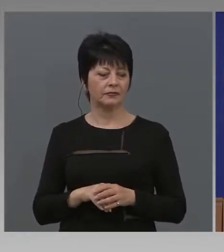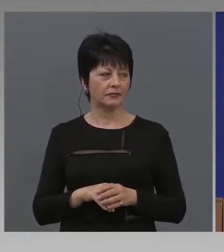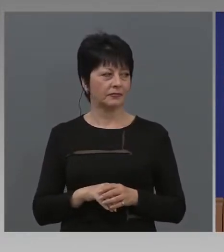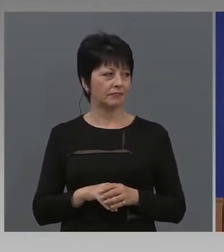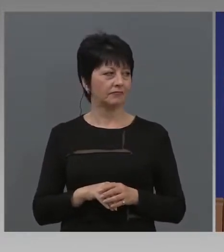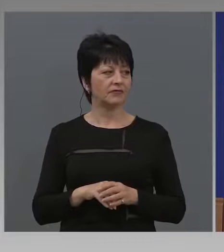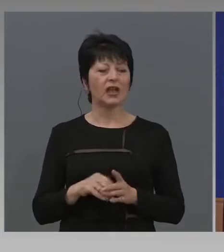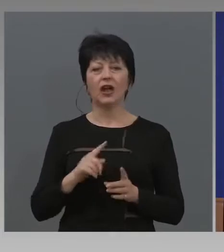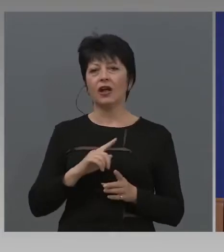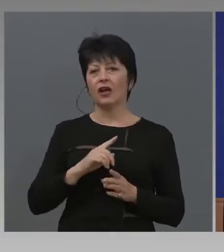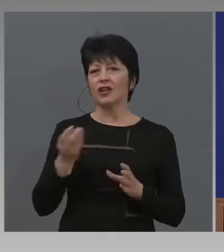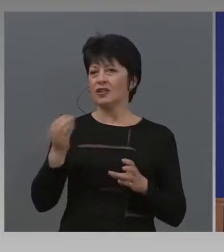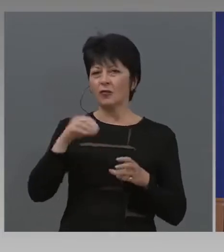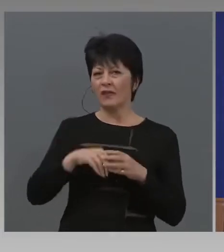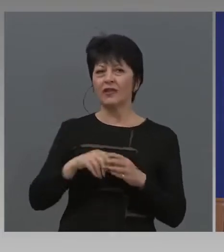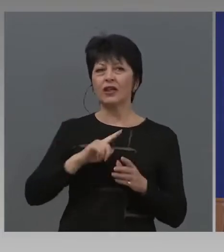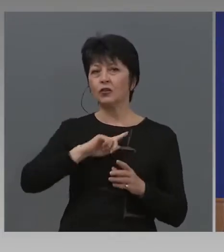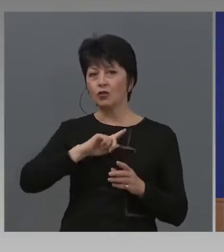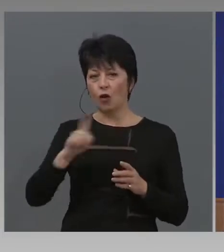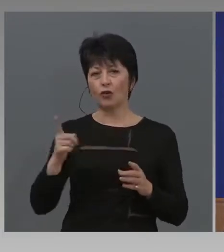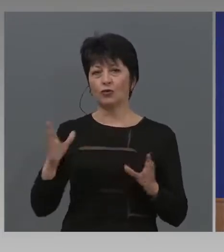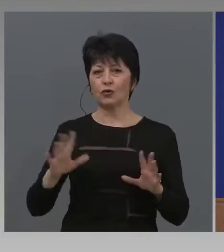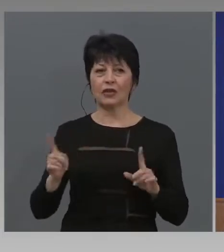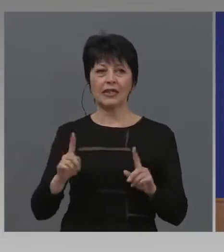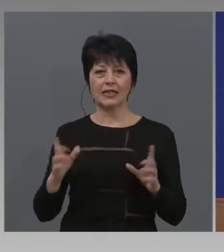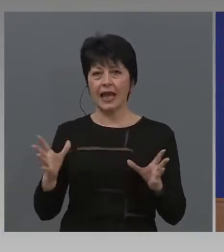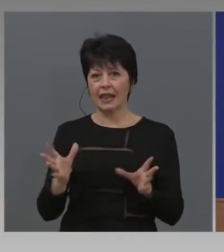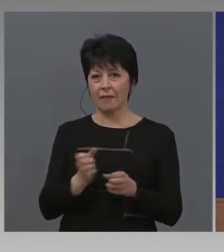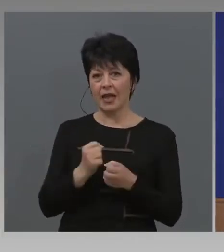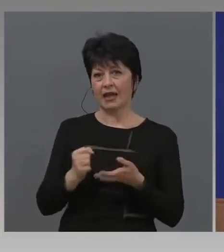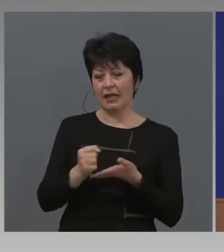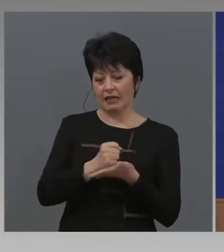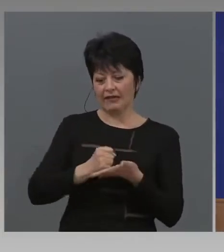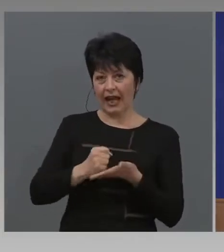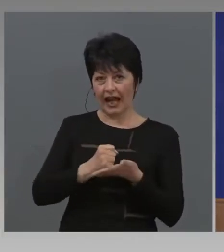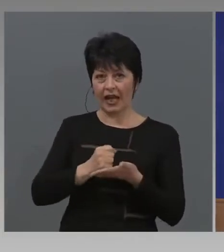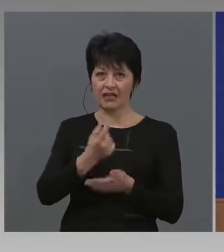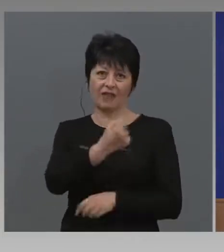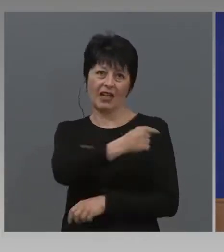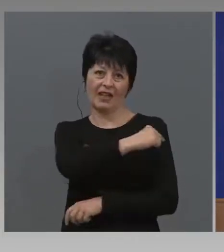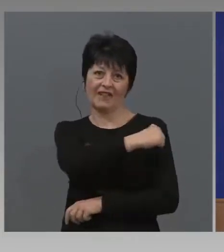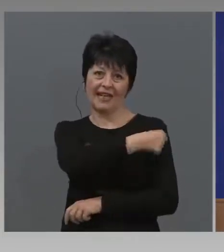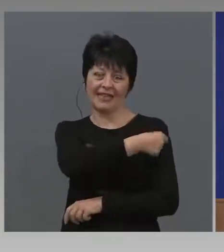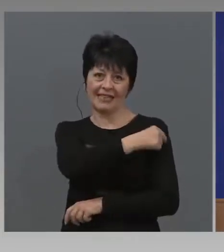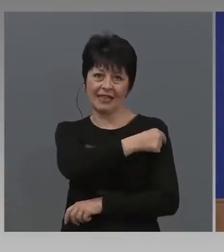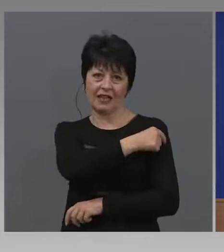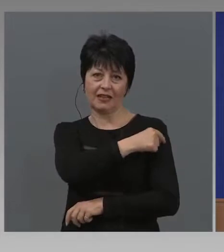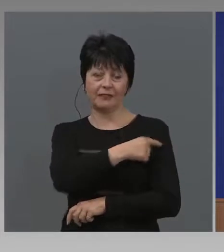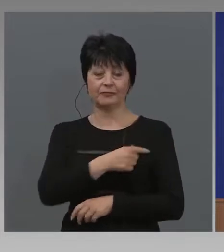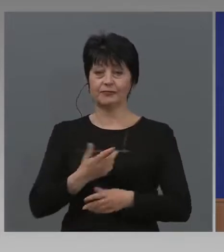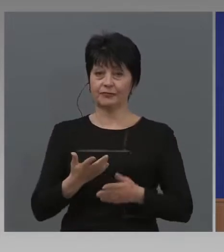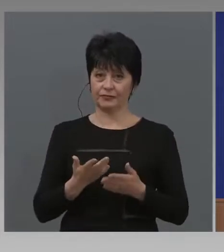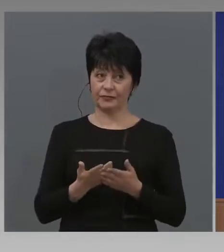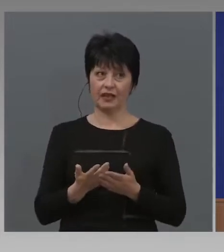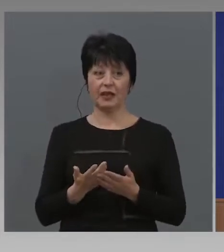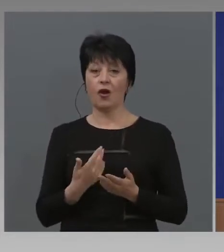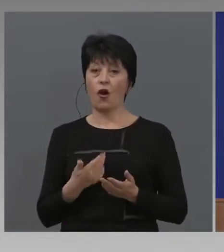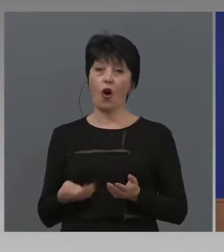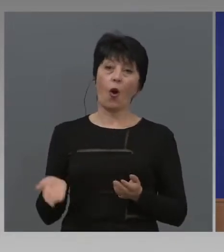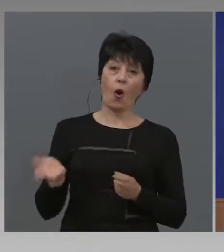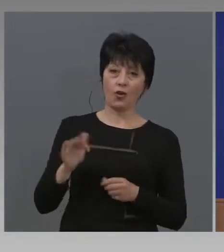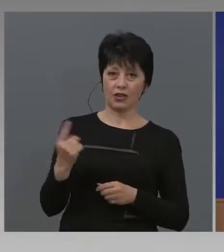докато не се открие вакцина и лекарство. И просто още веднъж, понеже